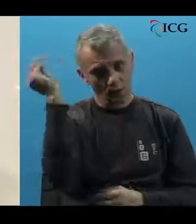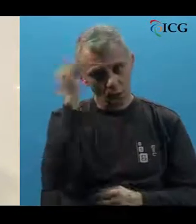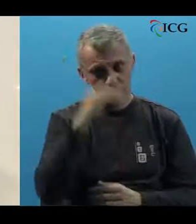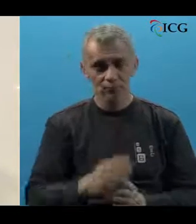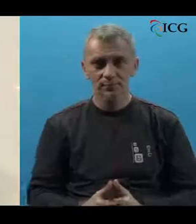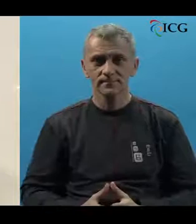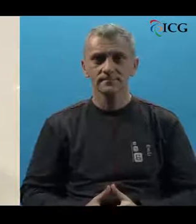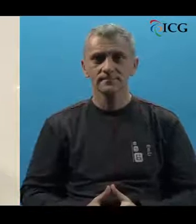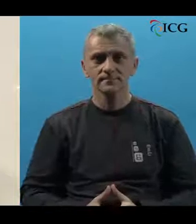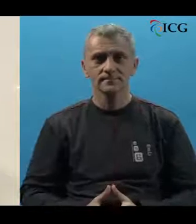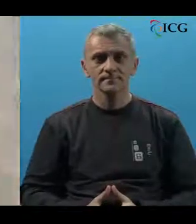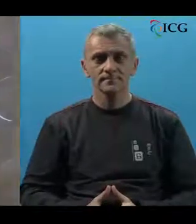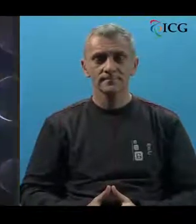ga.